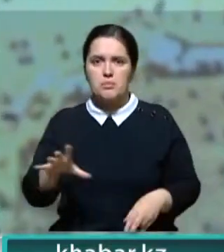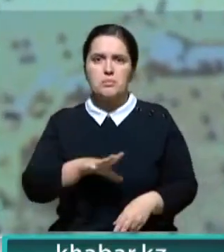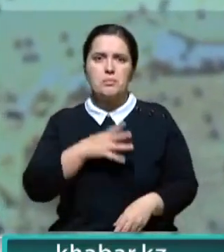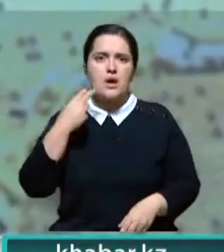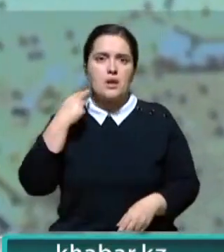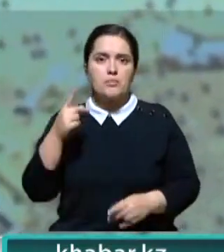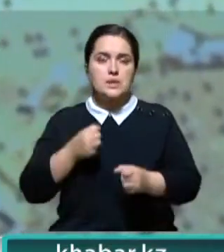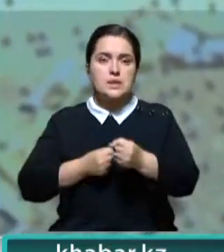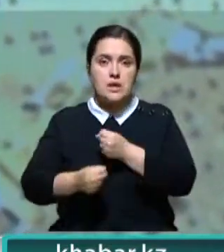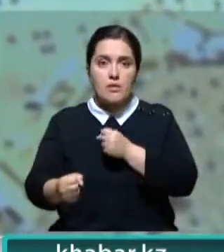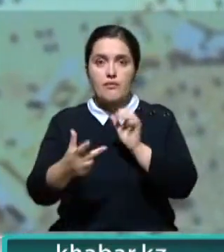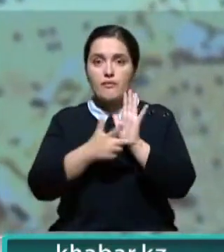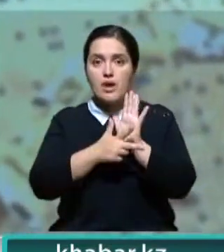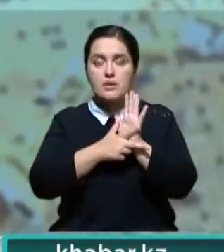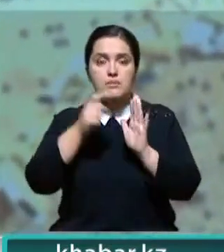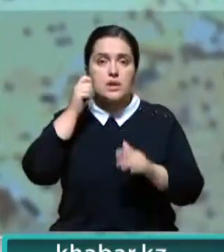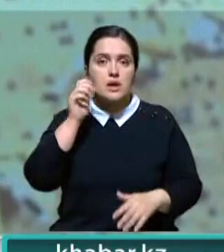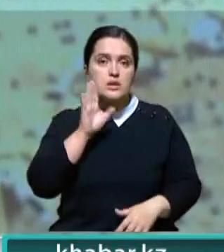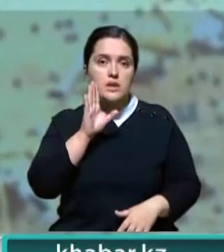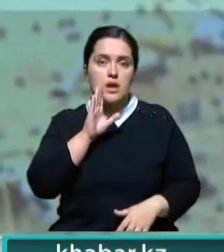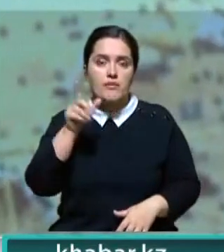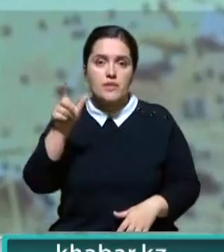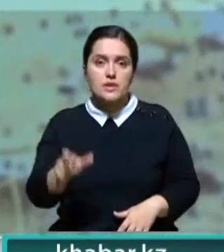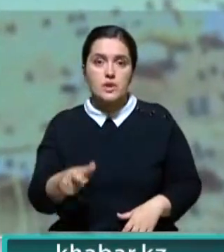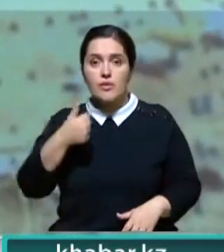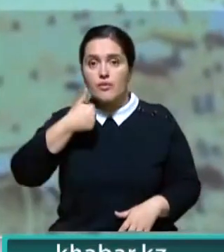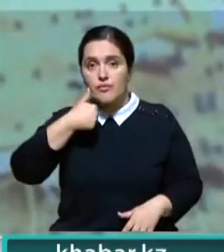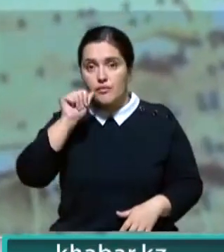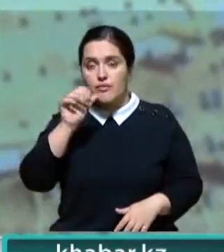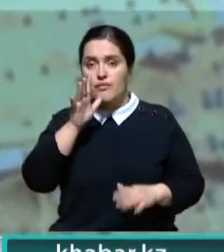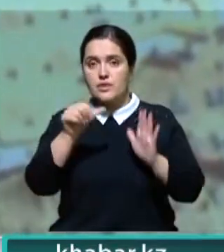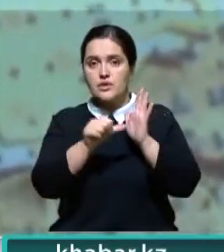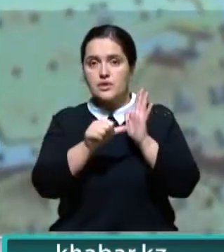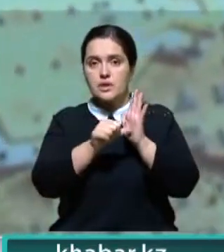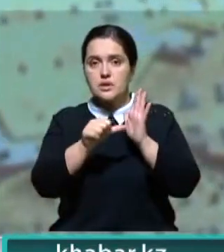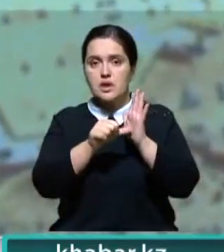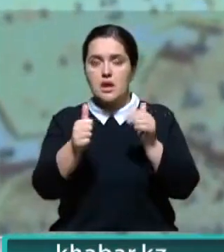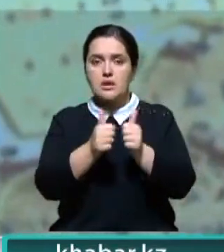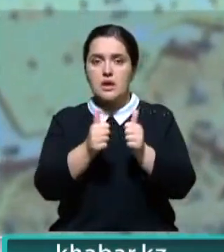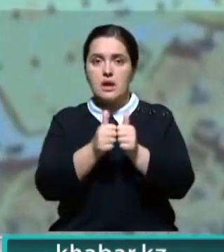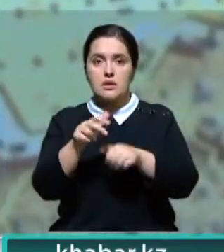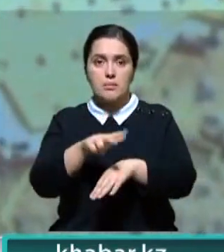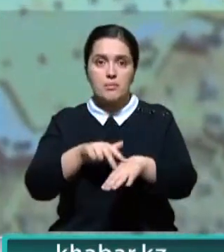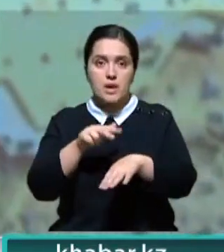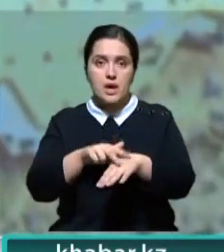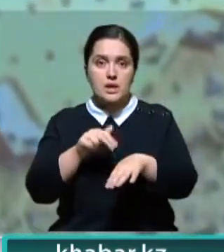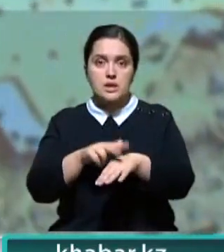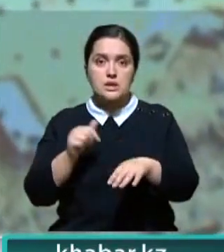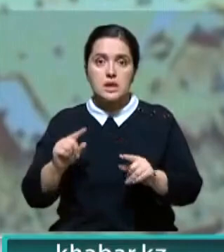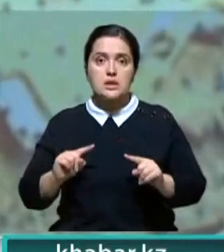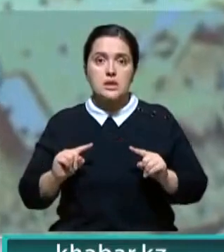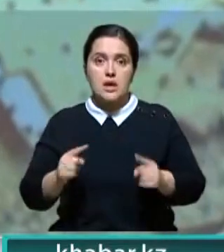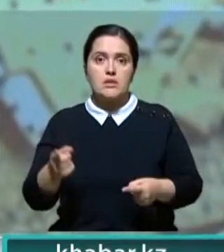осужденный изнасиловал 8-летнюю девочку. Это случилось вчера около 6 часов вечера, недалеко от пункта полиции.